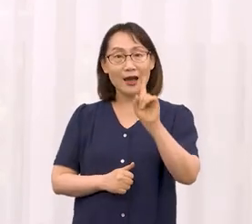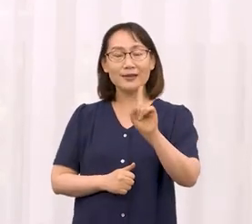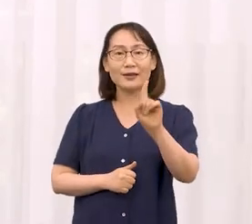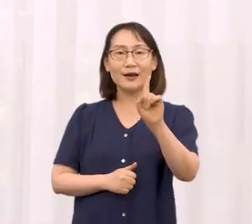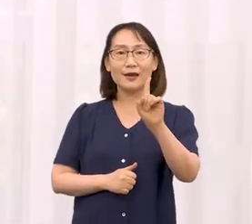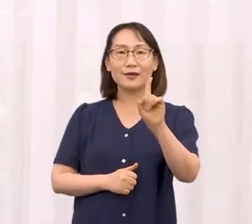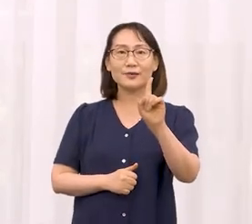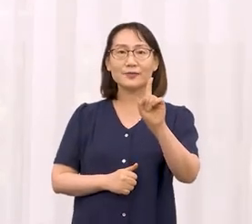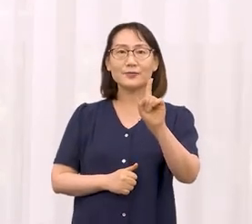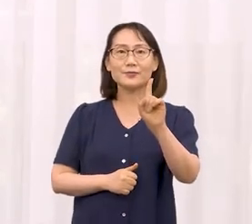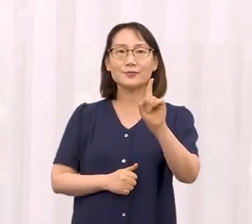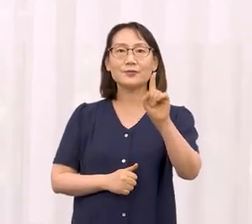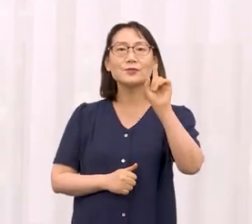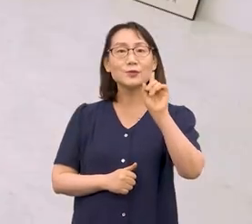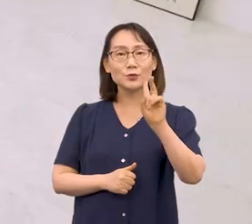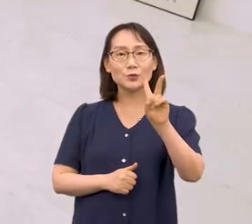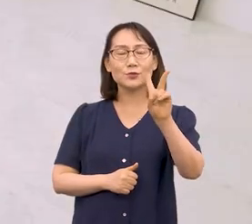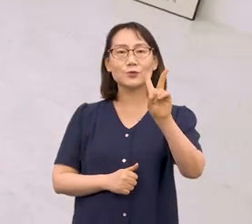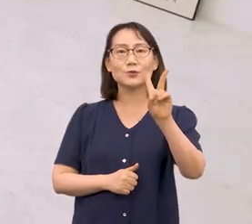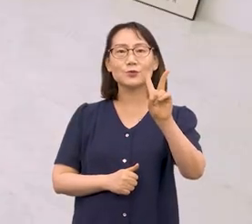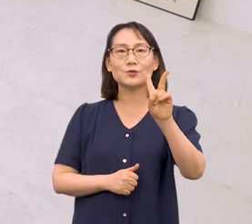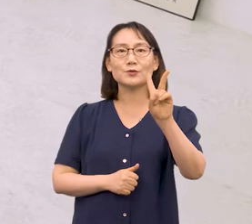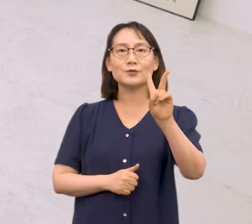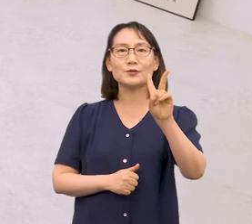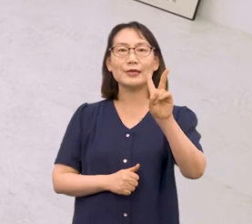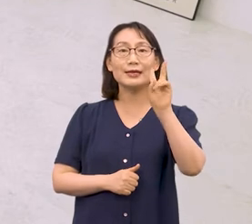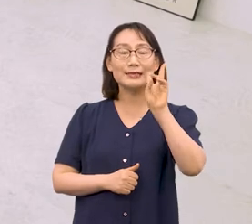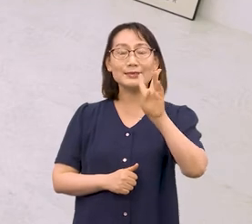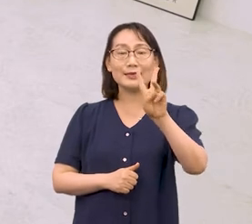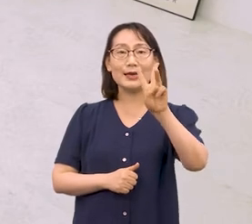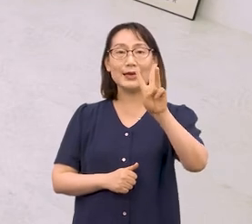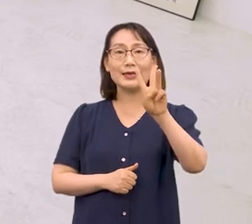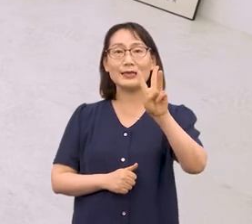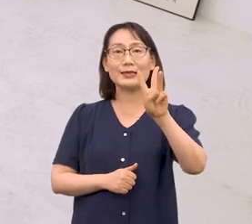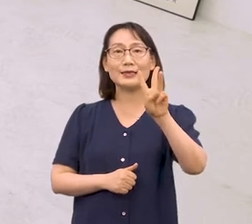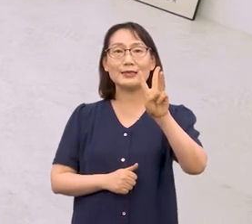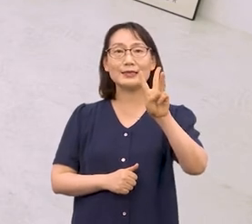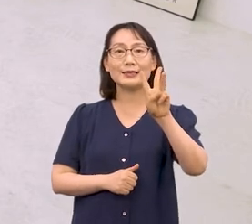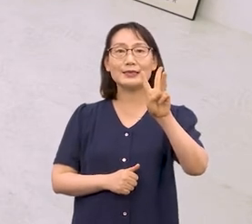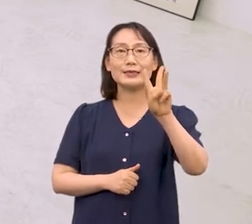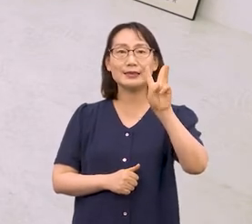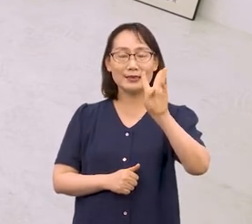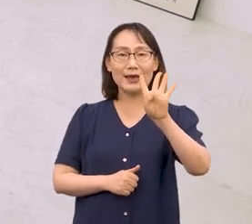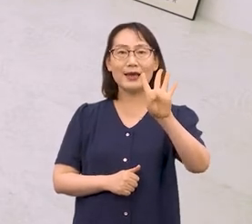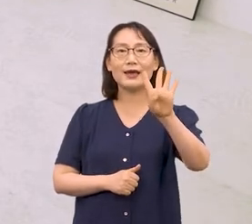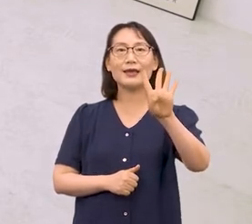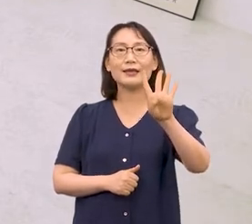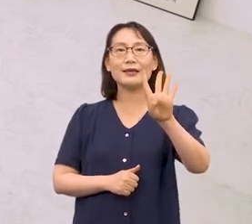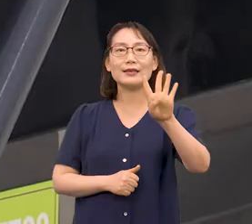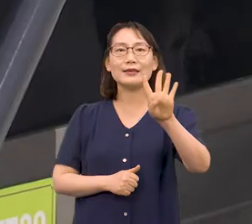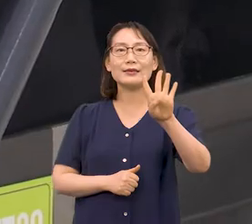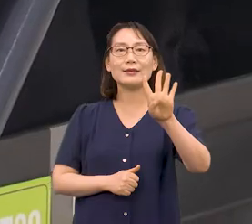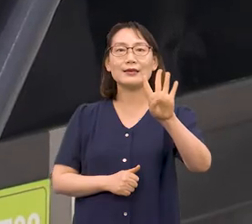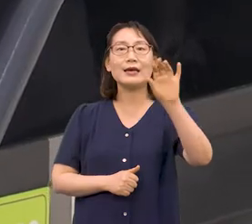둘 셋 넷